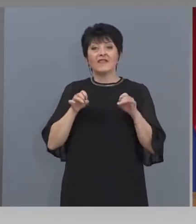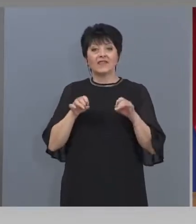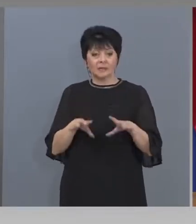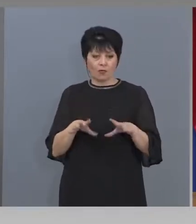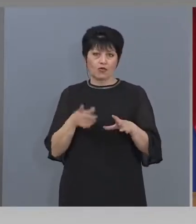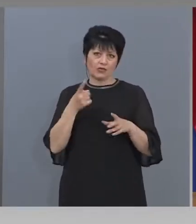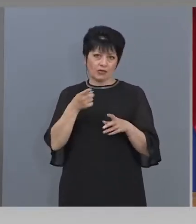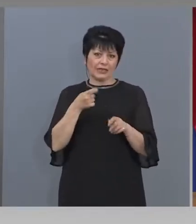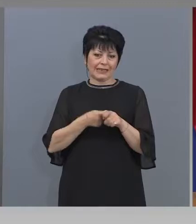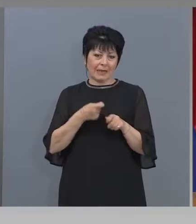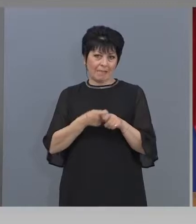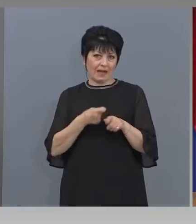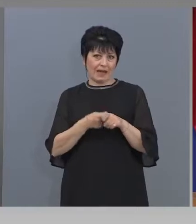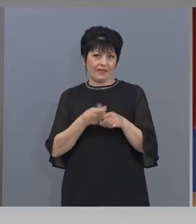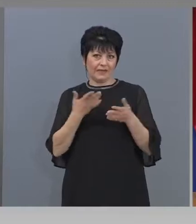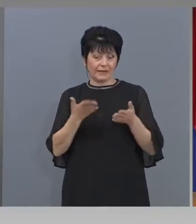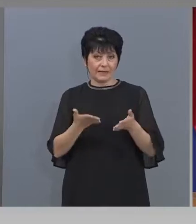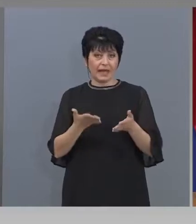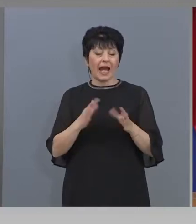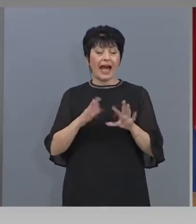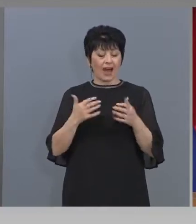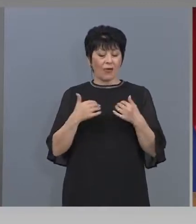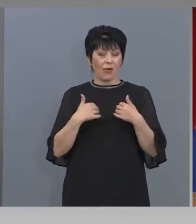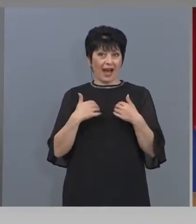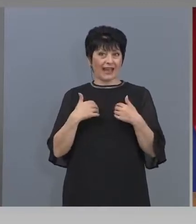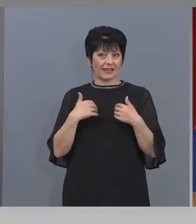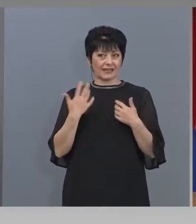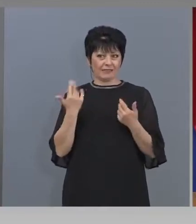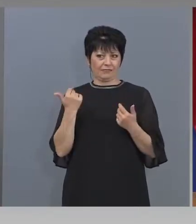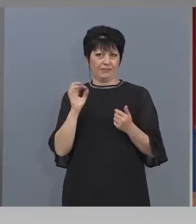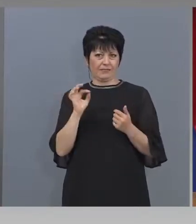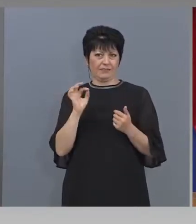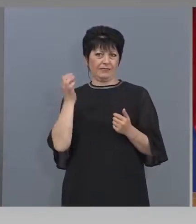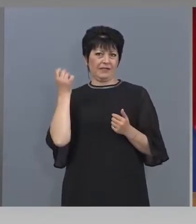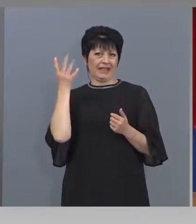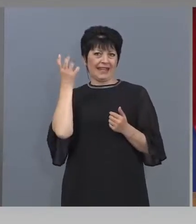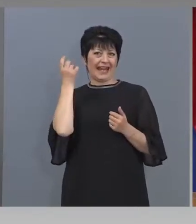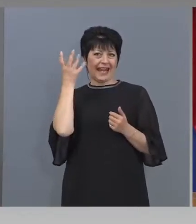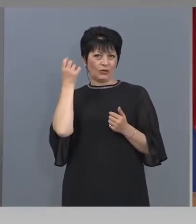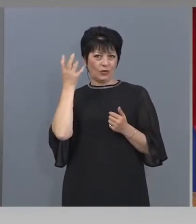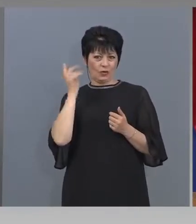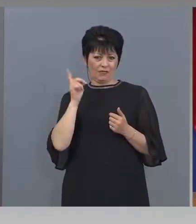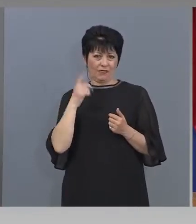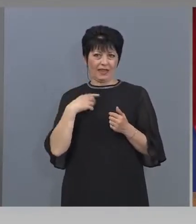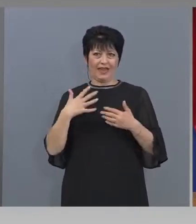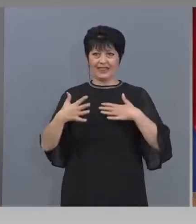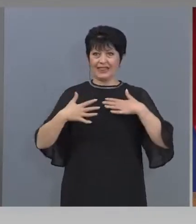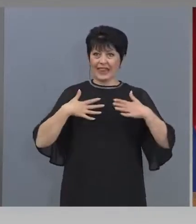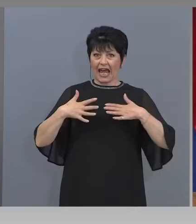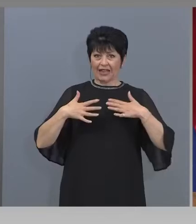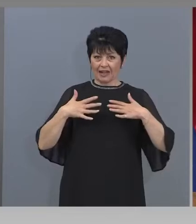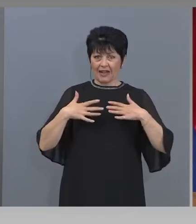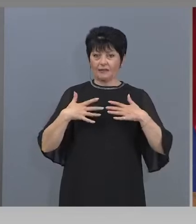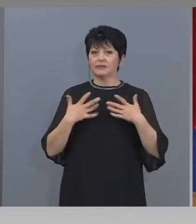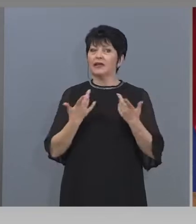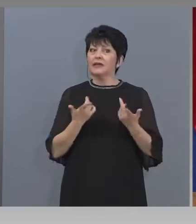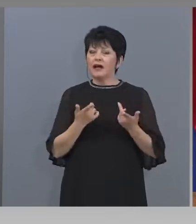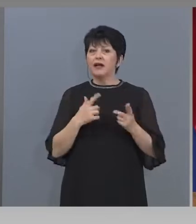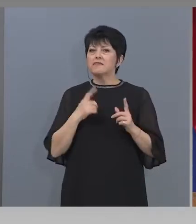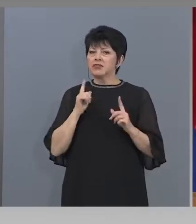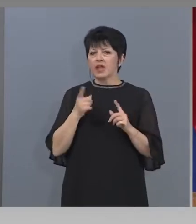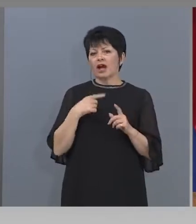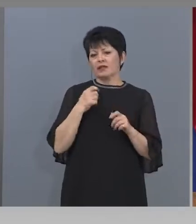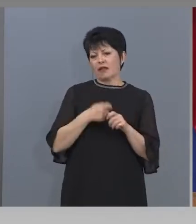събития, а ако аз сега бях директор на театър, както бях на Хасково 15 години, щеях евентуално да се